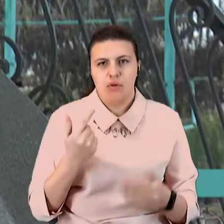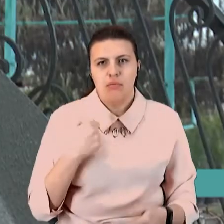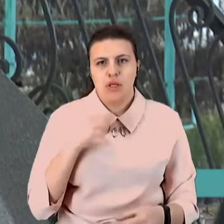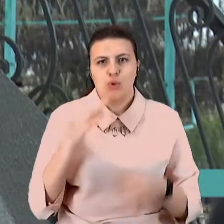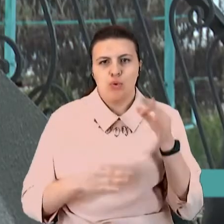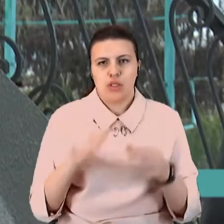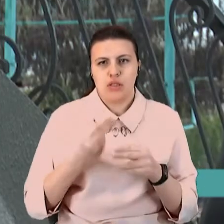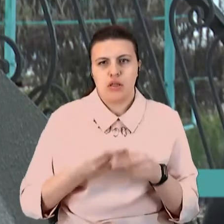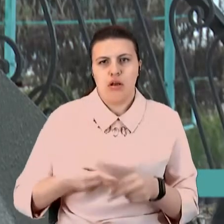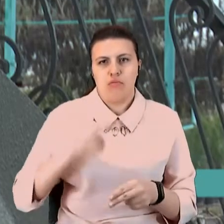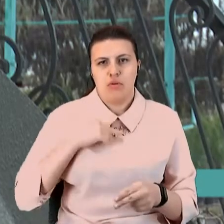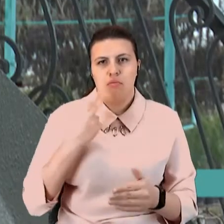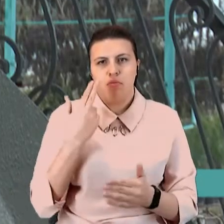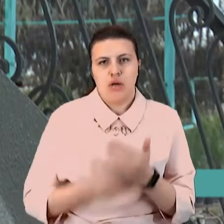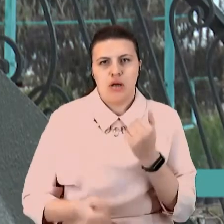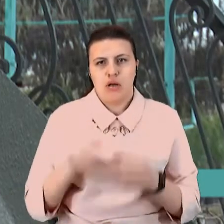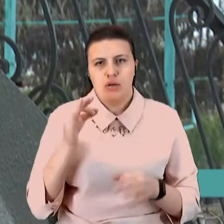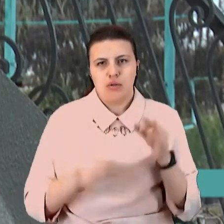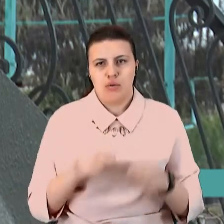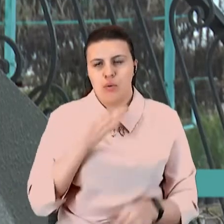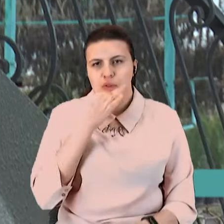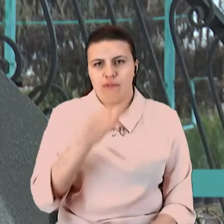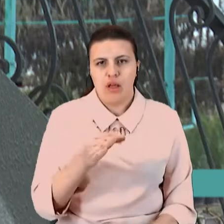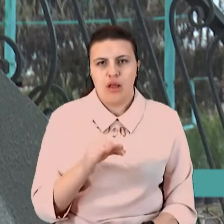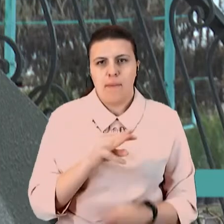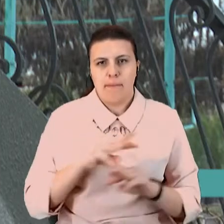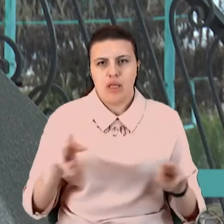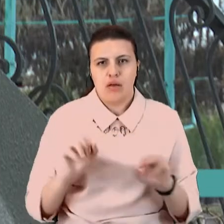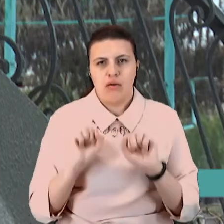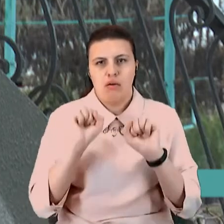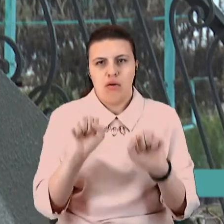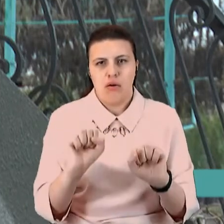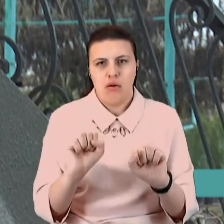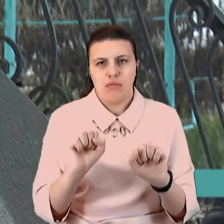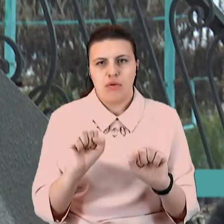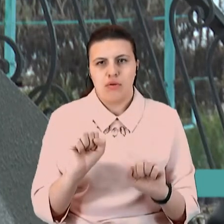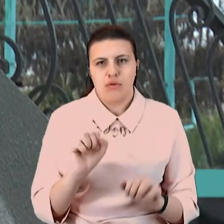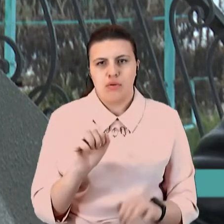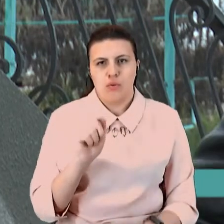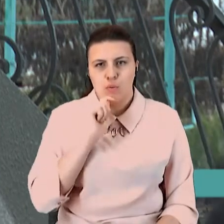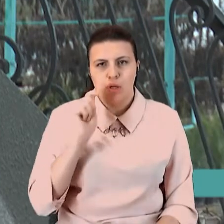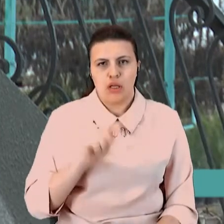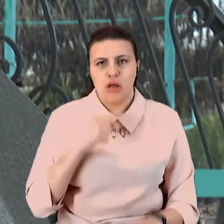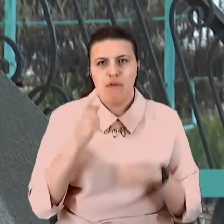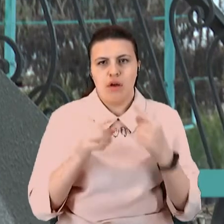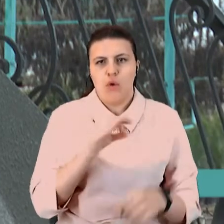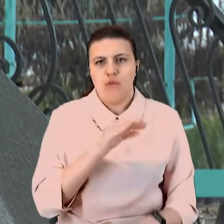Відповідь від Міністерства оборони України, вони сказали, що тут військових дістів не ввели. Офіційний їх відповідь.